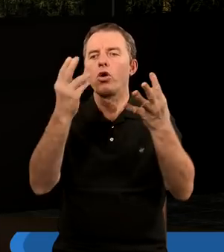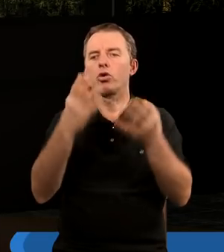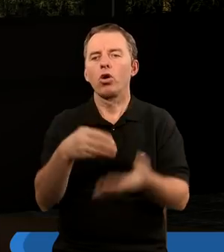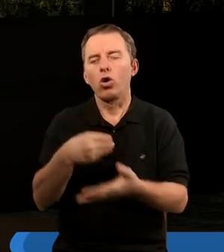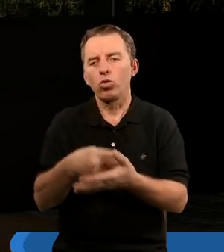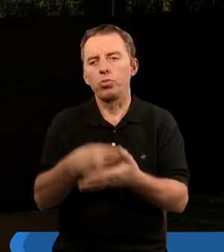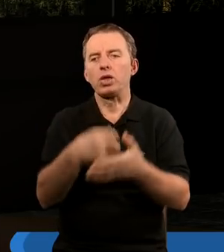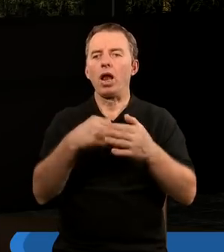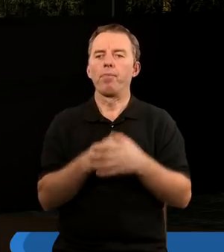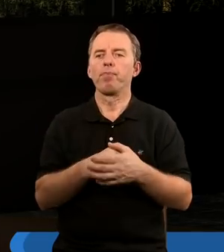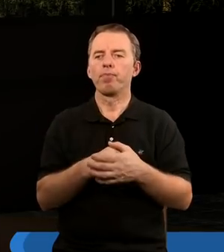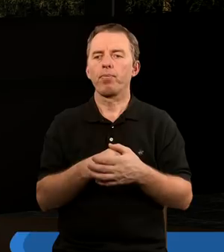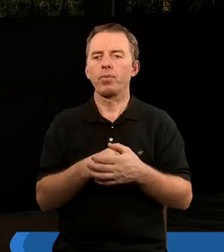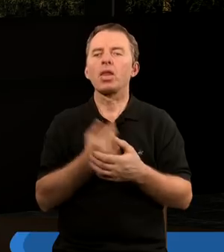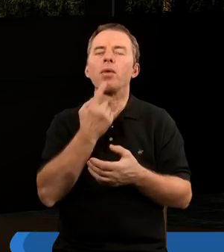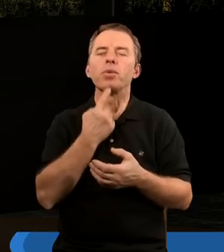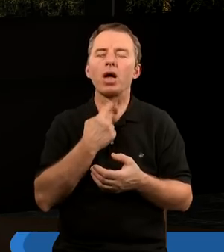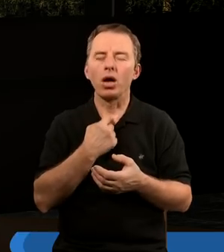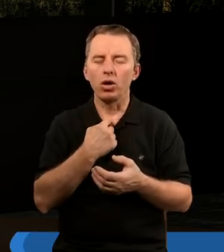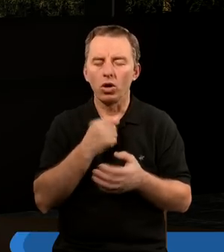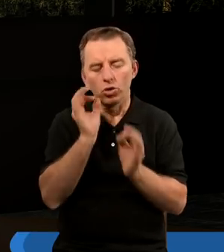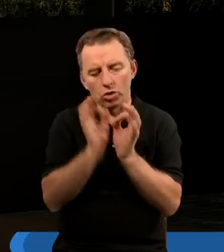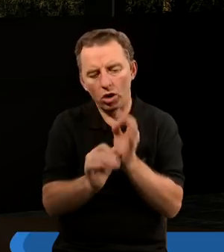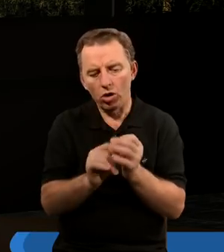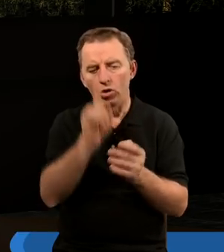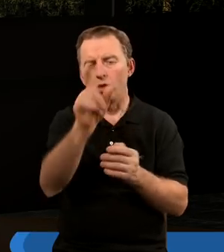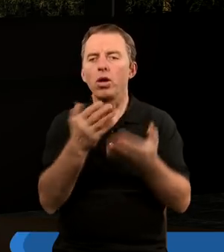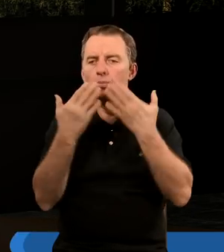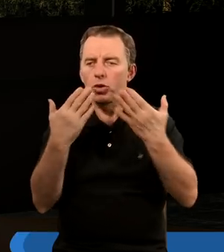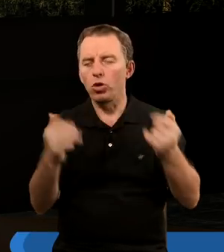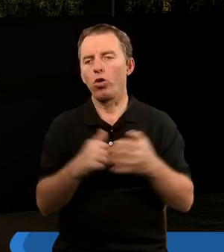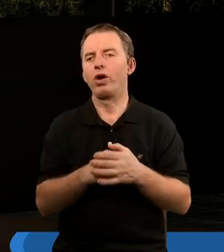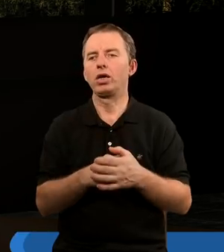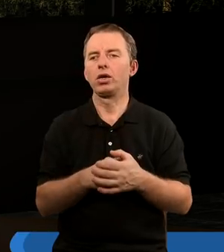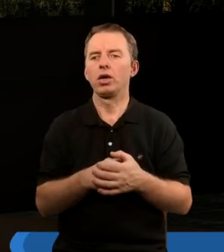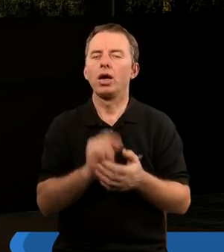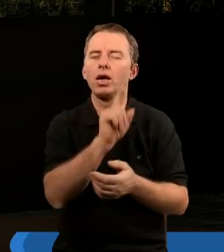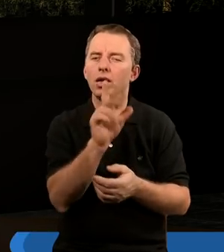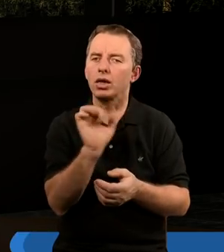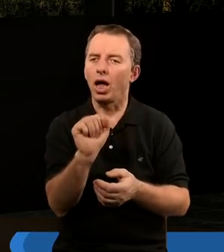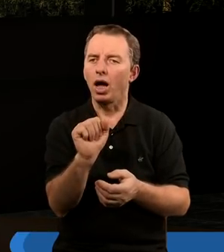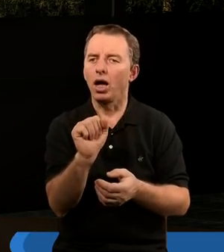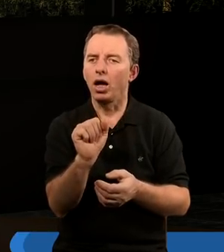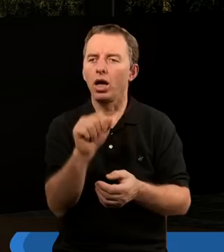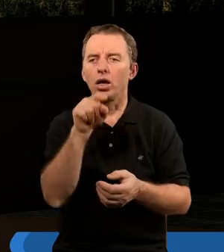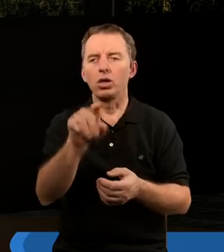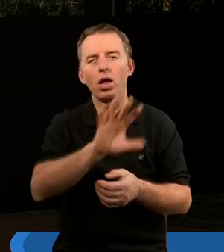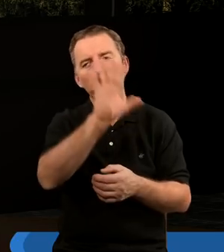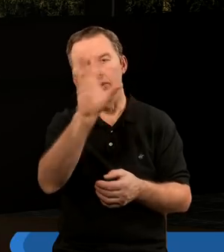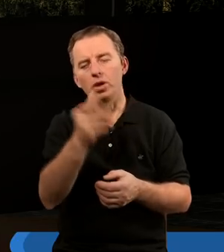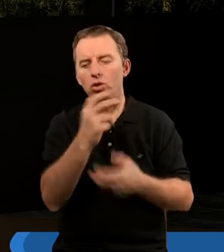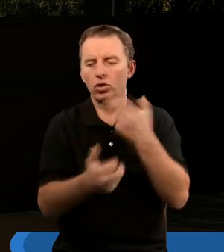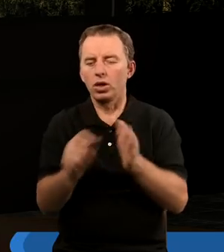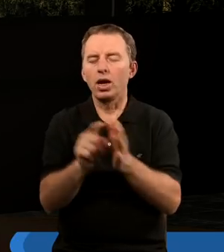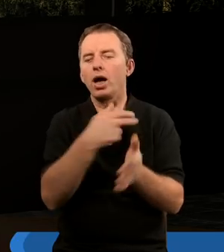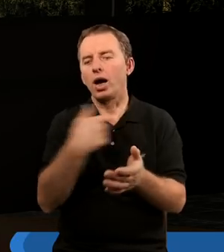i Odkupicielem, pragniemy w szczególny sposób podziękować za to, co Ty czynisz